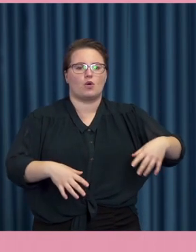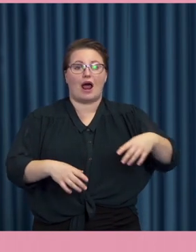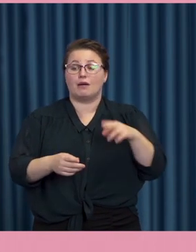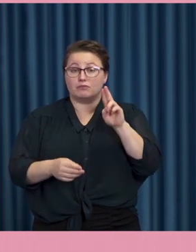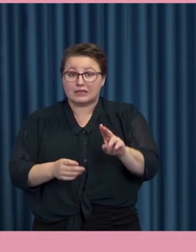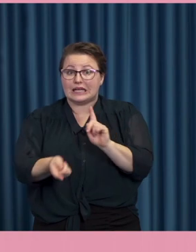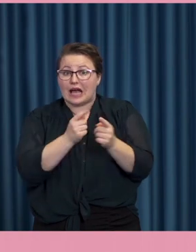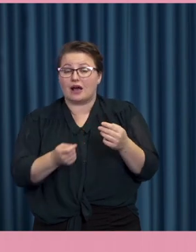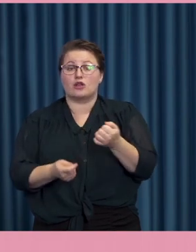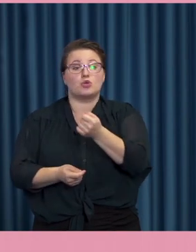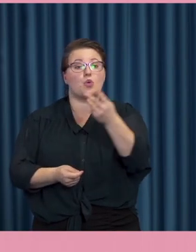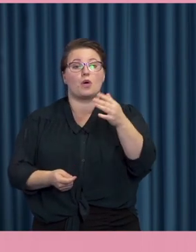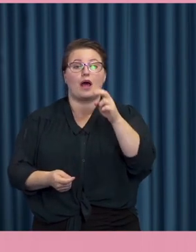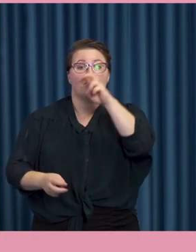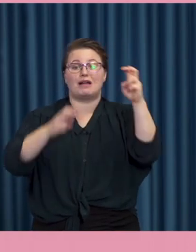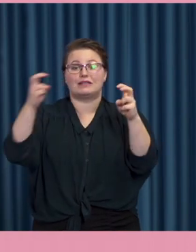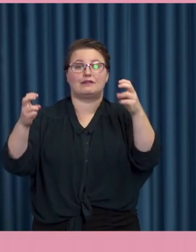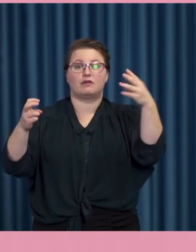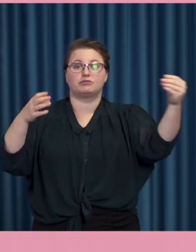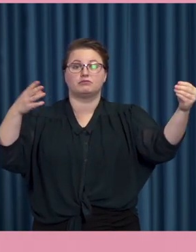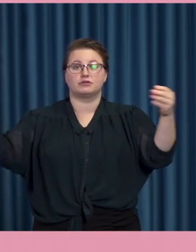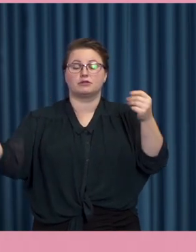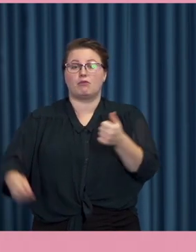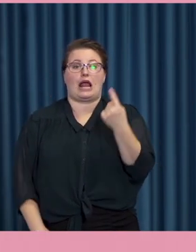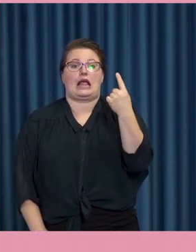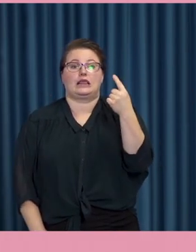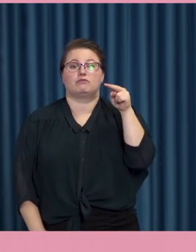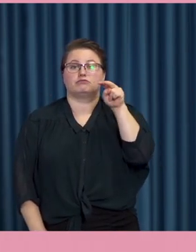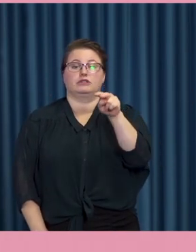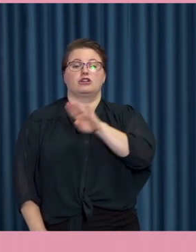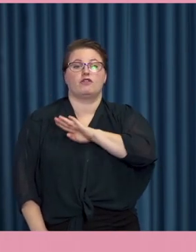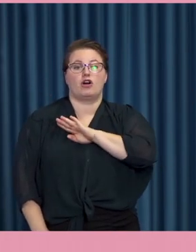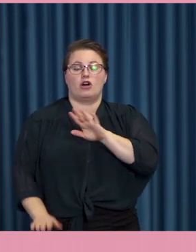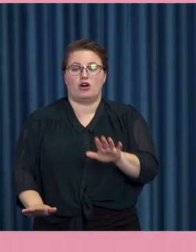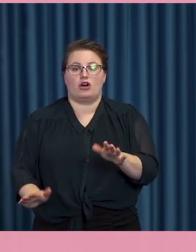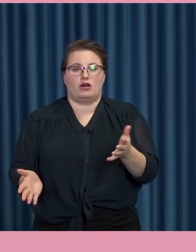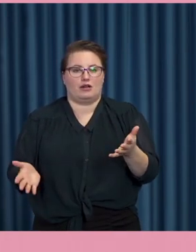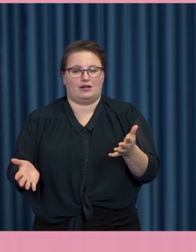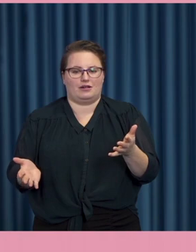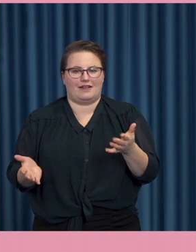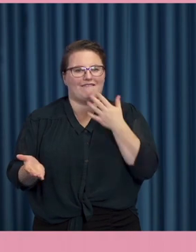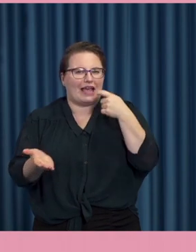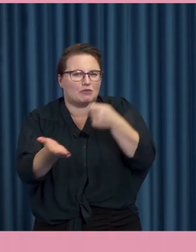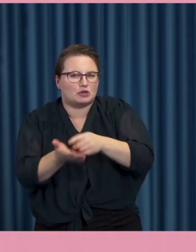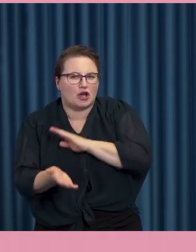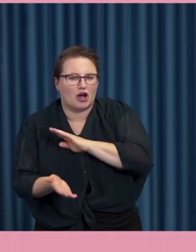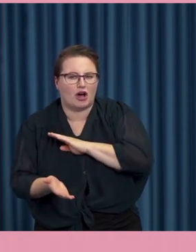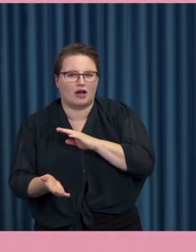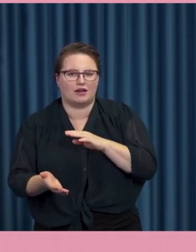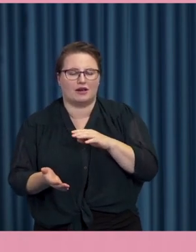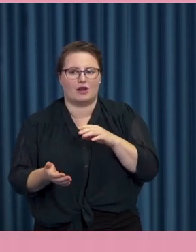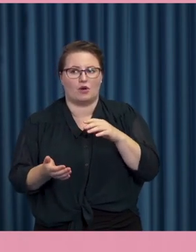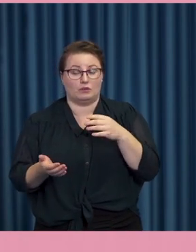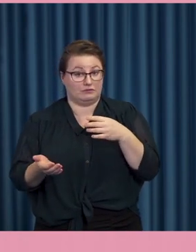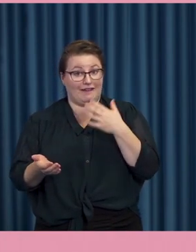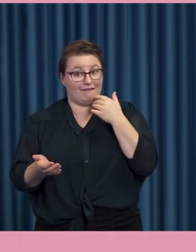försvinner från agendan. Och vad fattar vi då för beslut? Och för vilka är de besluten då till för? Om det inte är för alla medborgare i